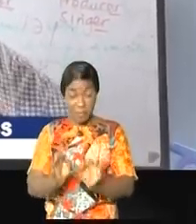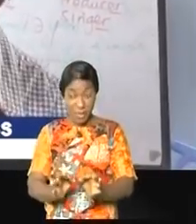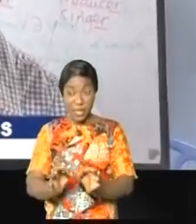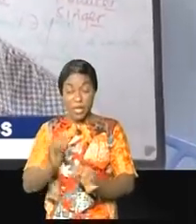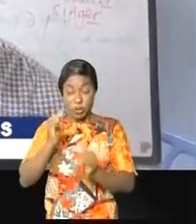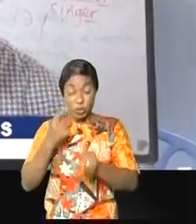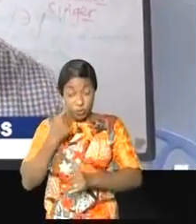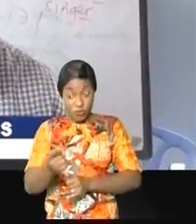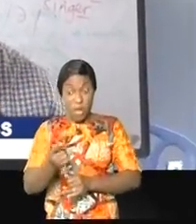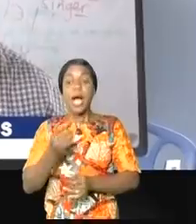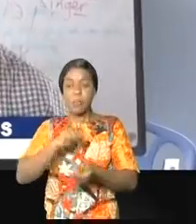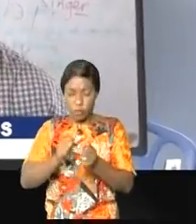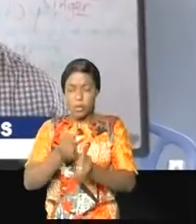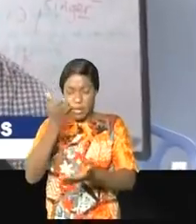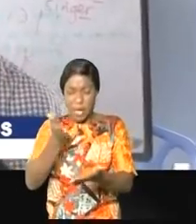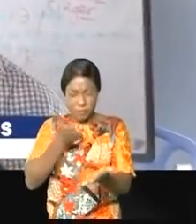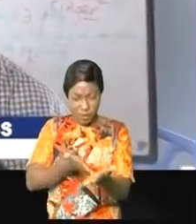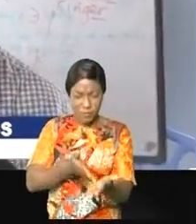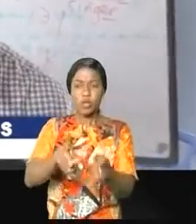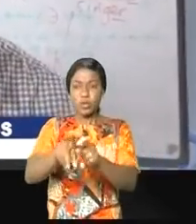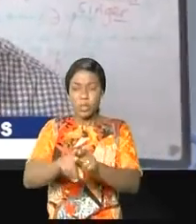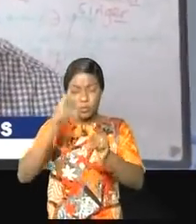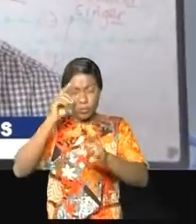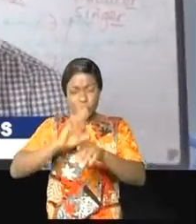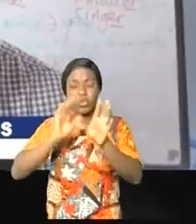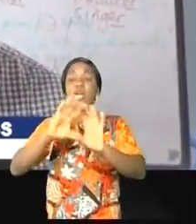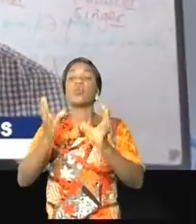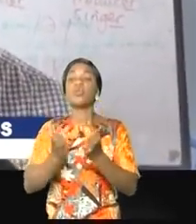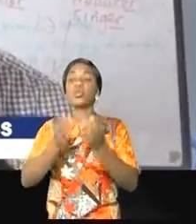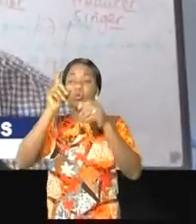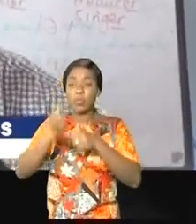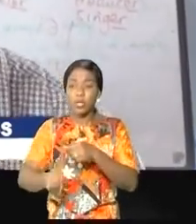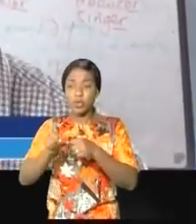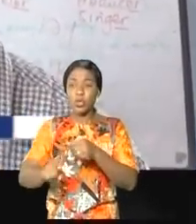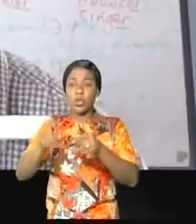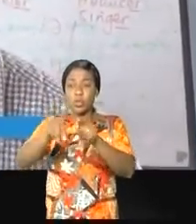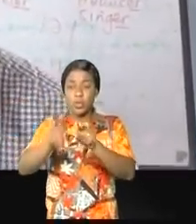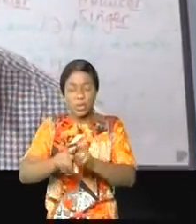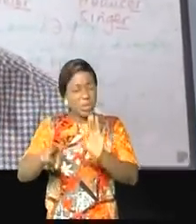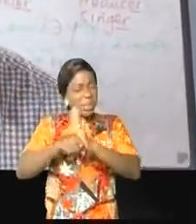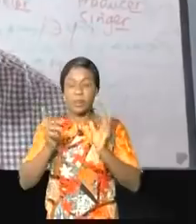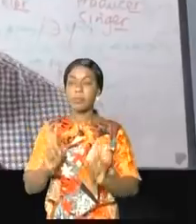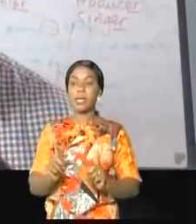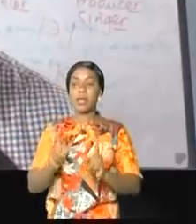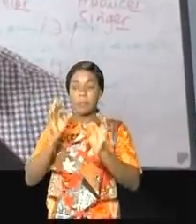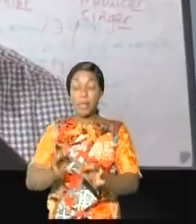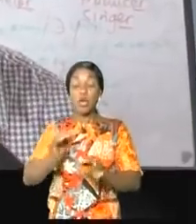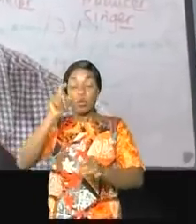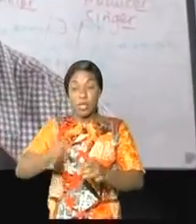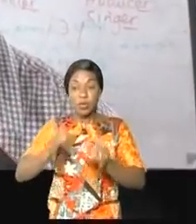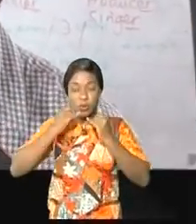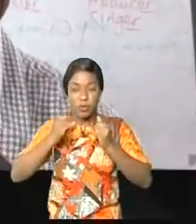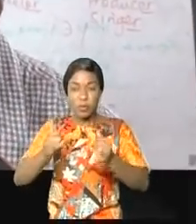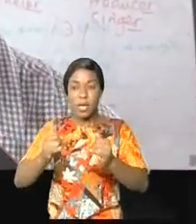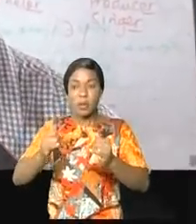prend fait et cause pour des faits qui tiennent à la communauté, c'est vrai qu'on dira qu'on n pas neutre totalement, mais au moins on n pas